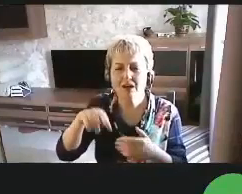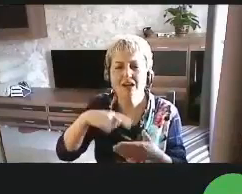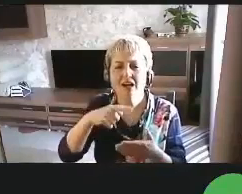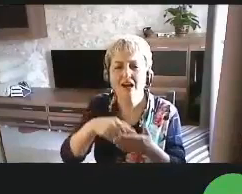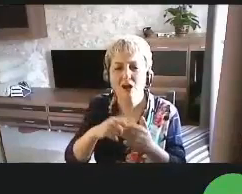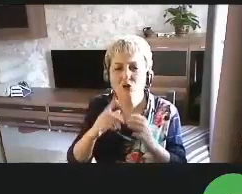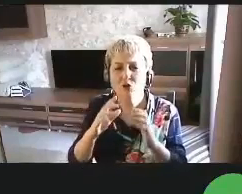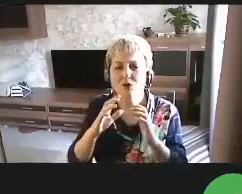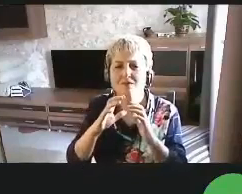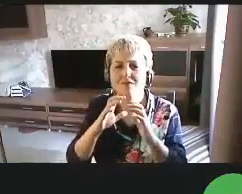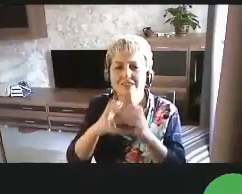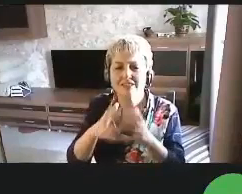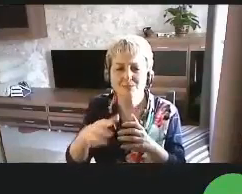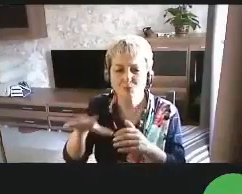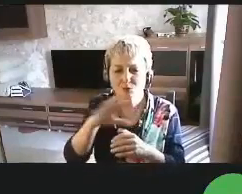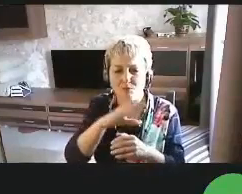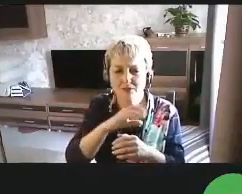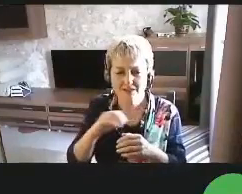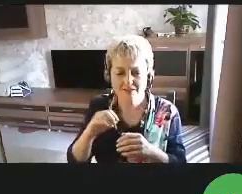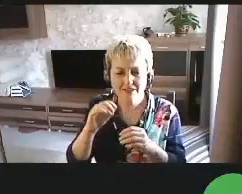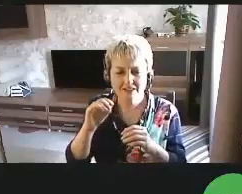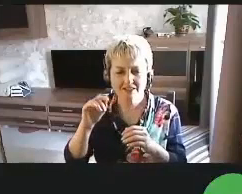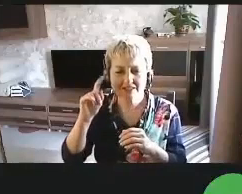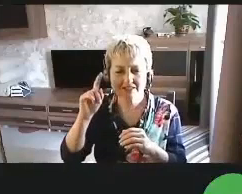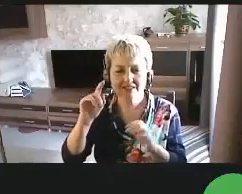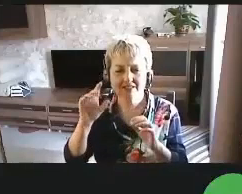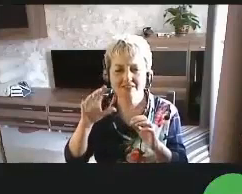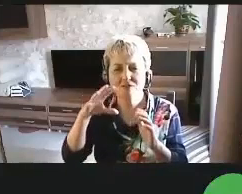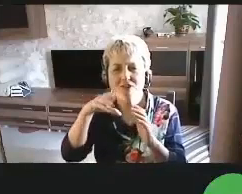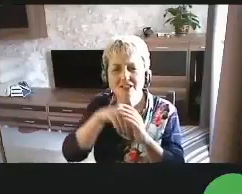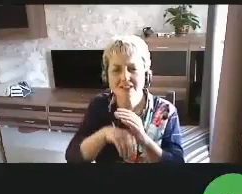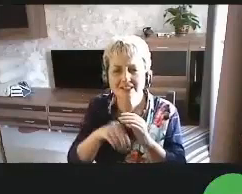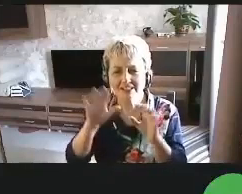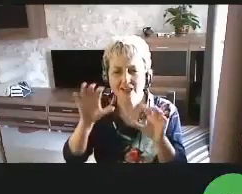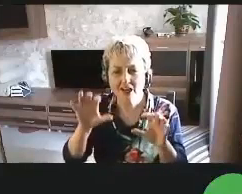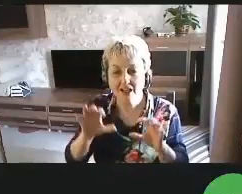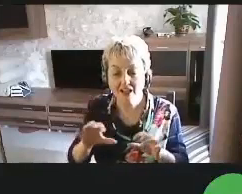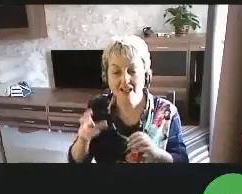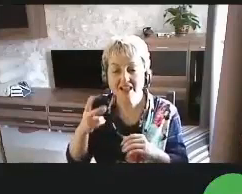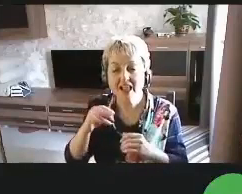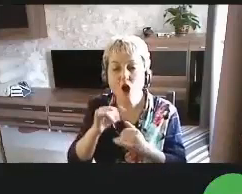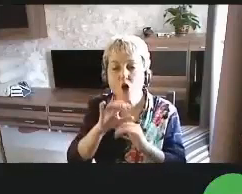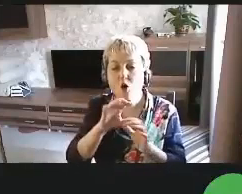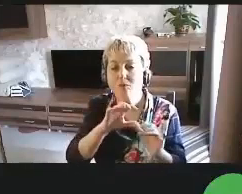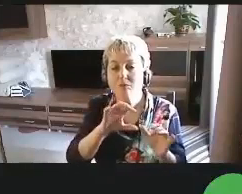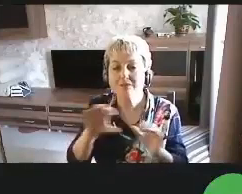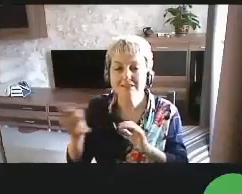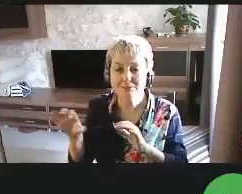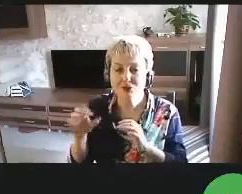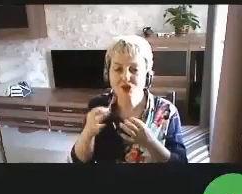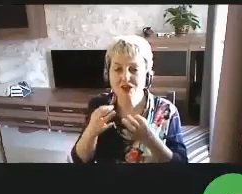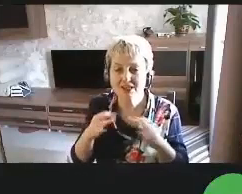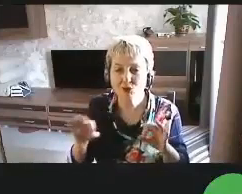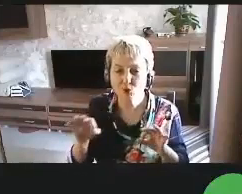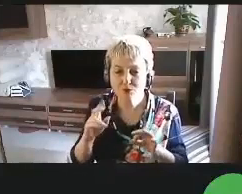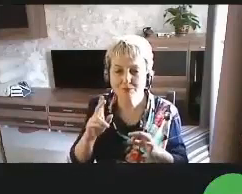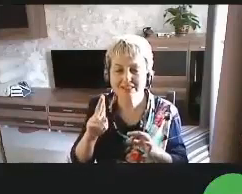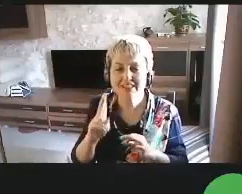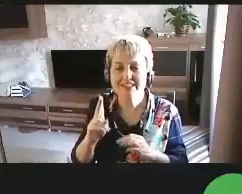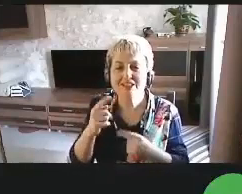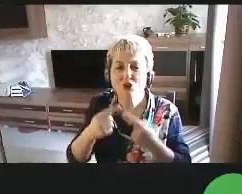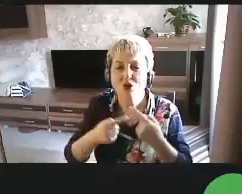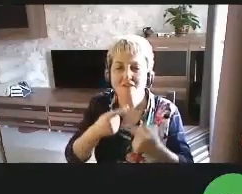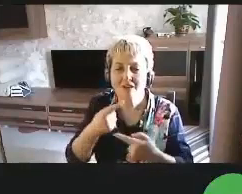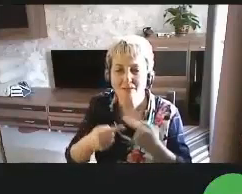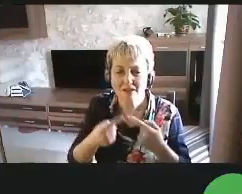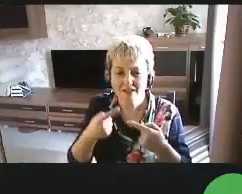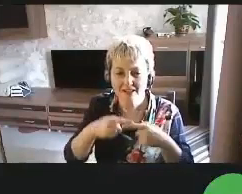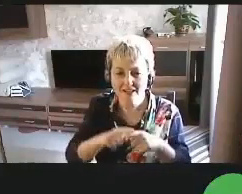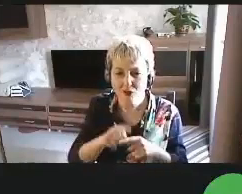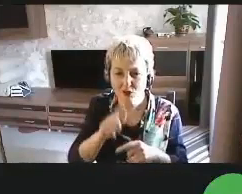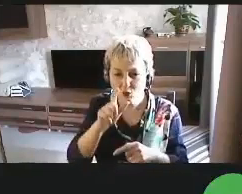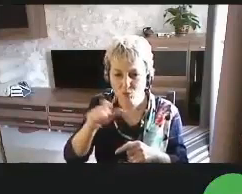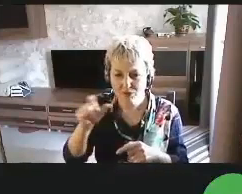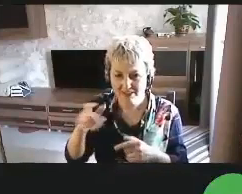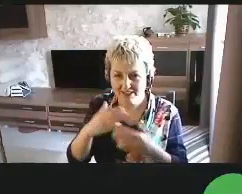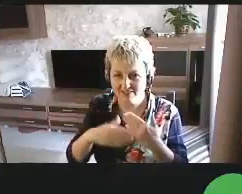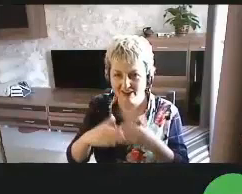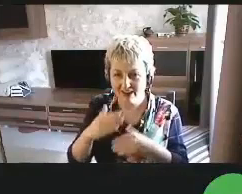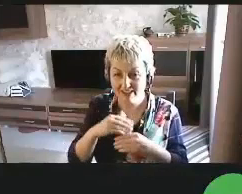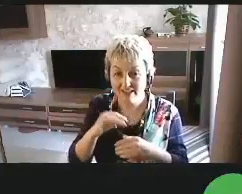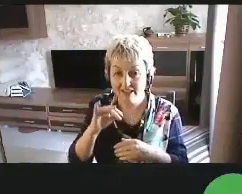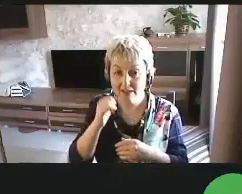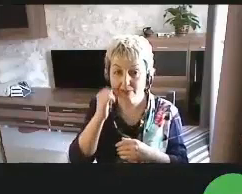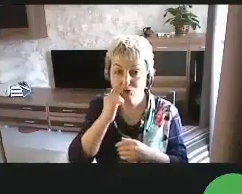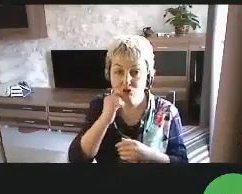внедрить необходимые законодательства и стандарты для обеспечения доступа к современным технологиям для людей с